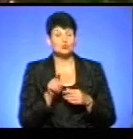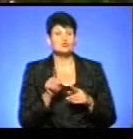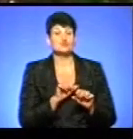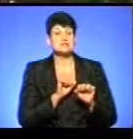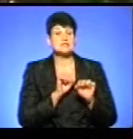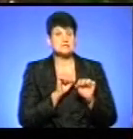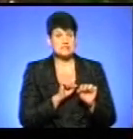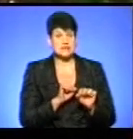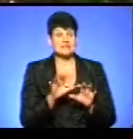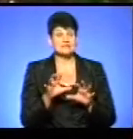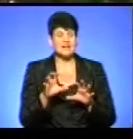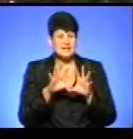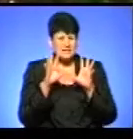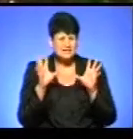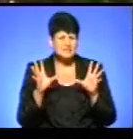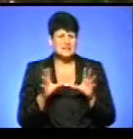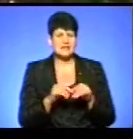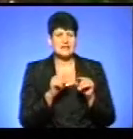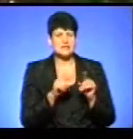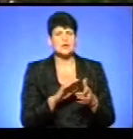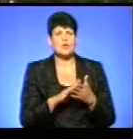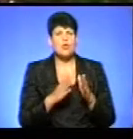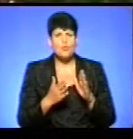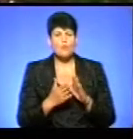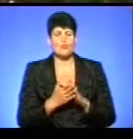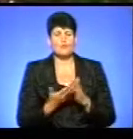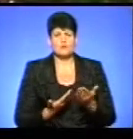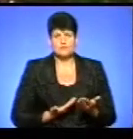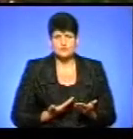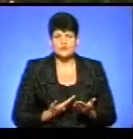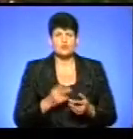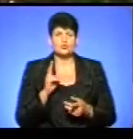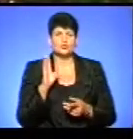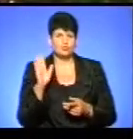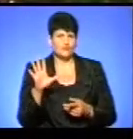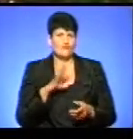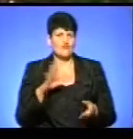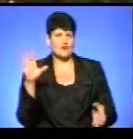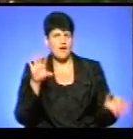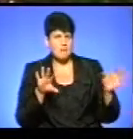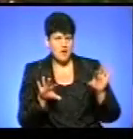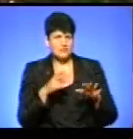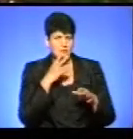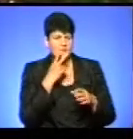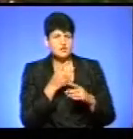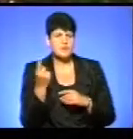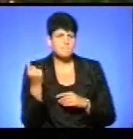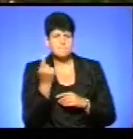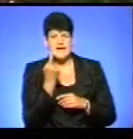тварин і взагалі їх умови зберігання. Хто був в Карпатах, практично ви бачили перший